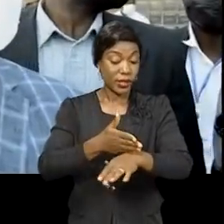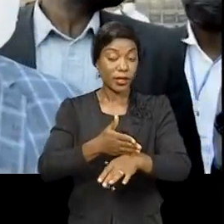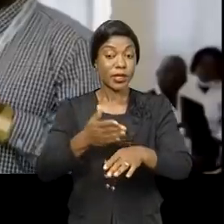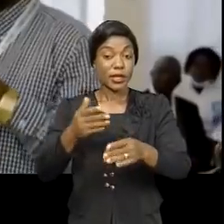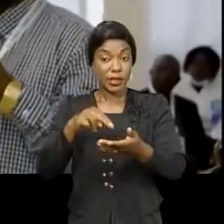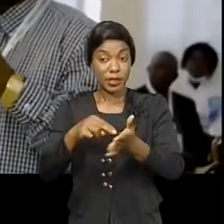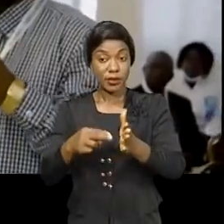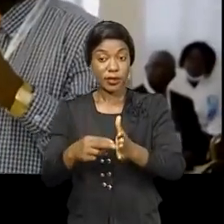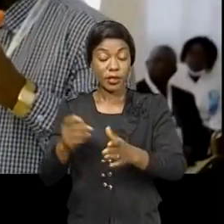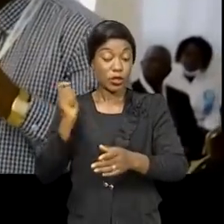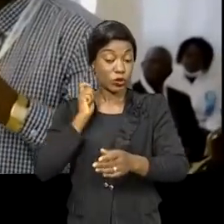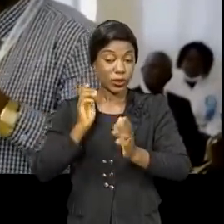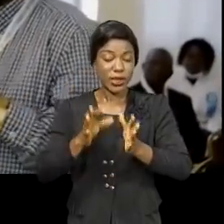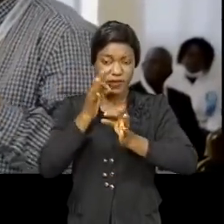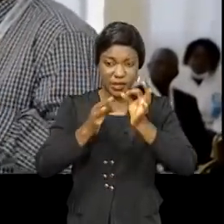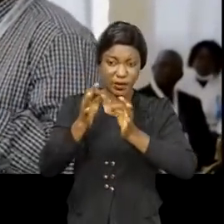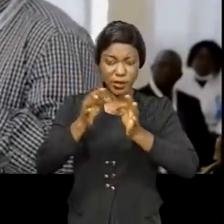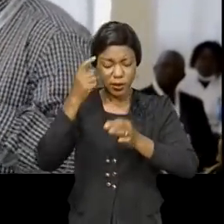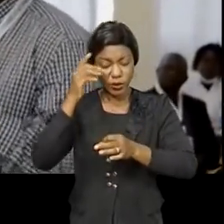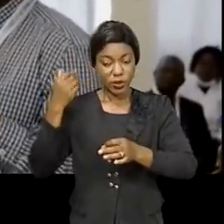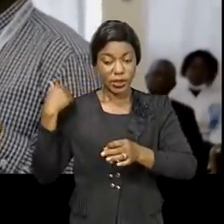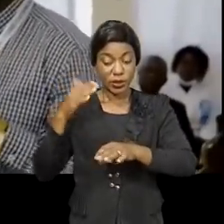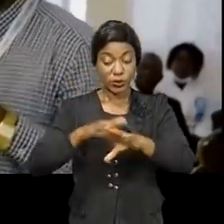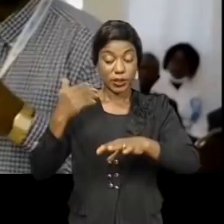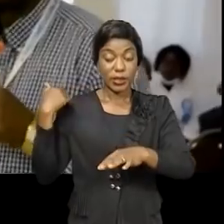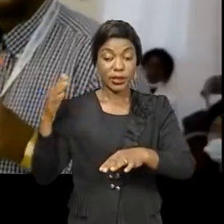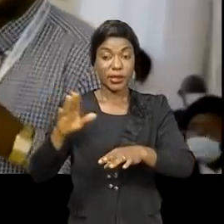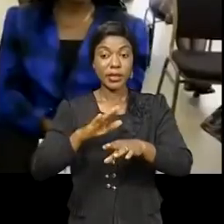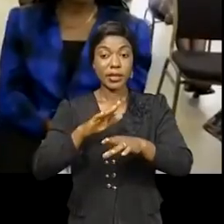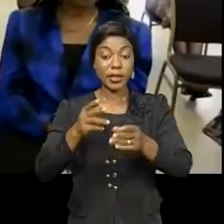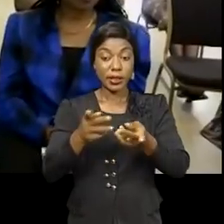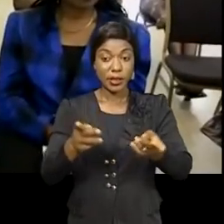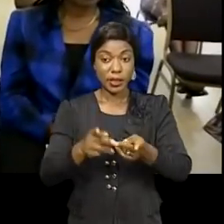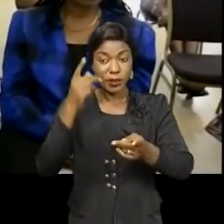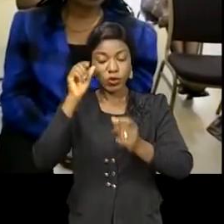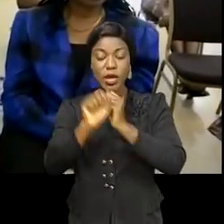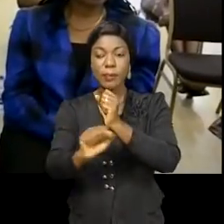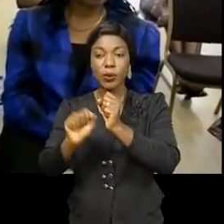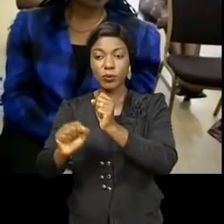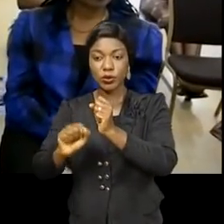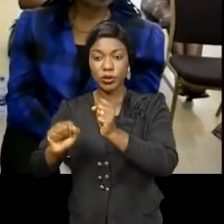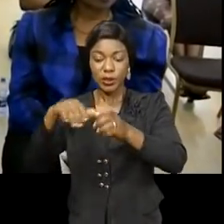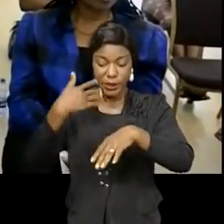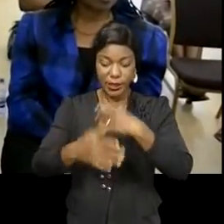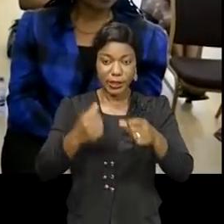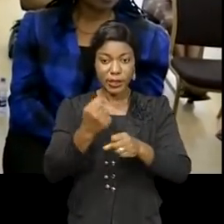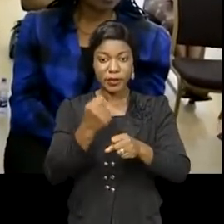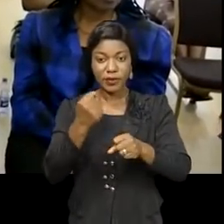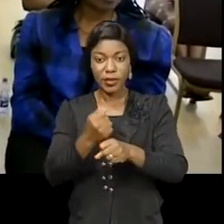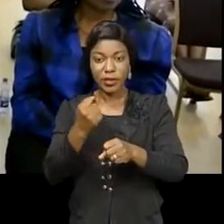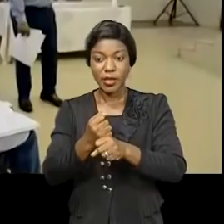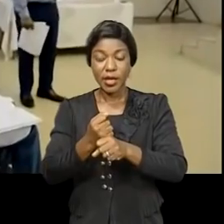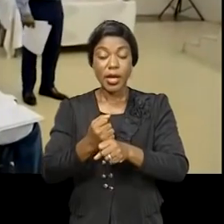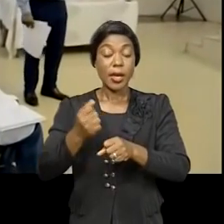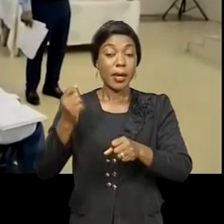Docteur Miteou a exposé sur l'état des lieux de la profession vétérinaire en RBC pour la promotion de l'exercice de la profession de médecin